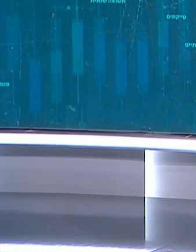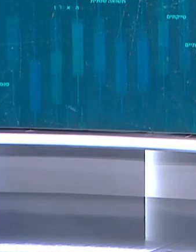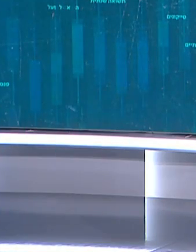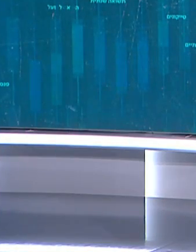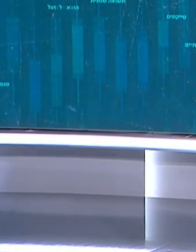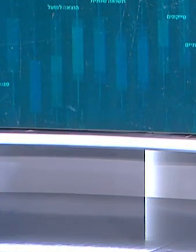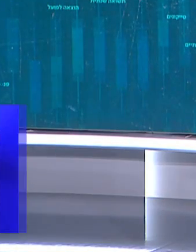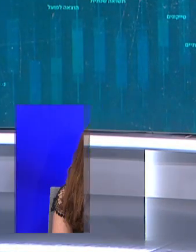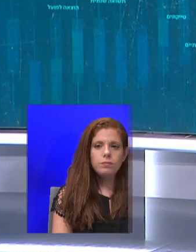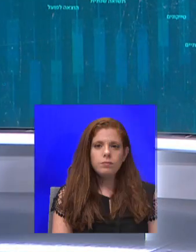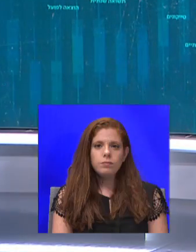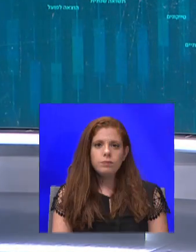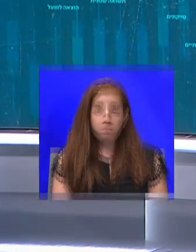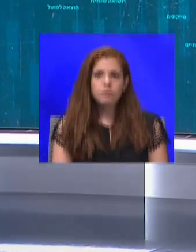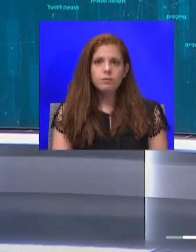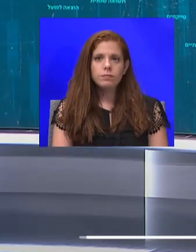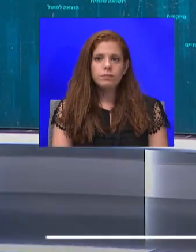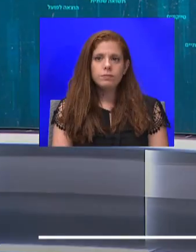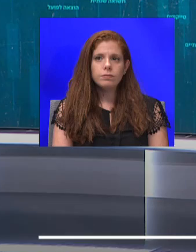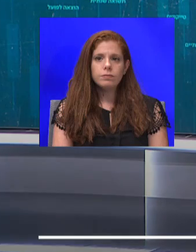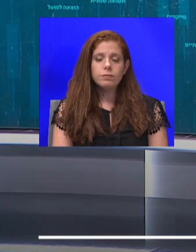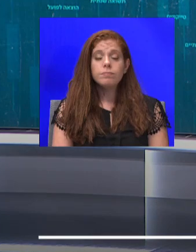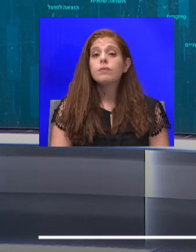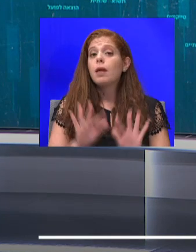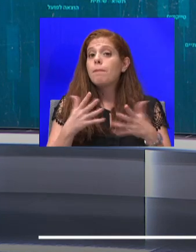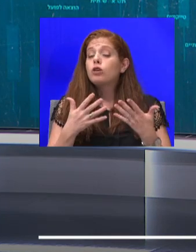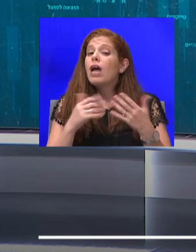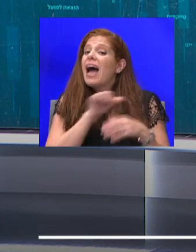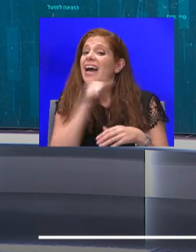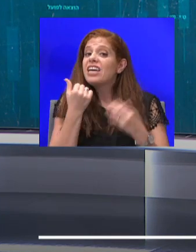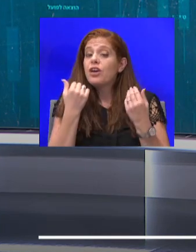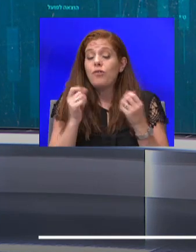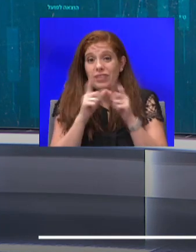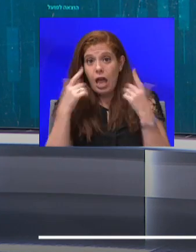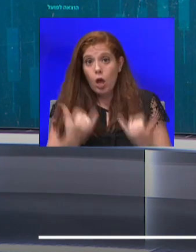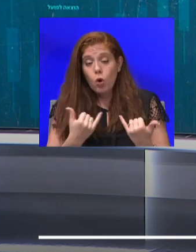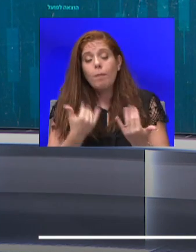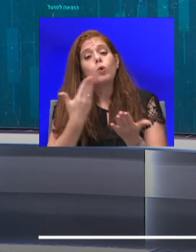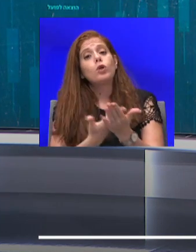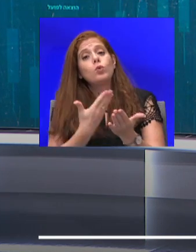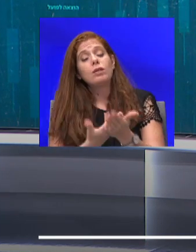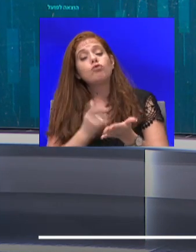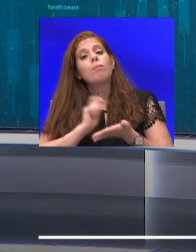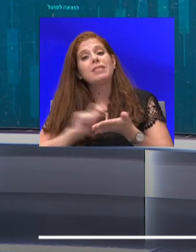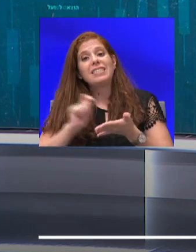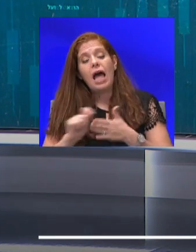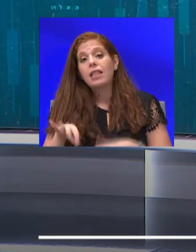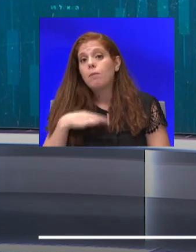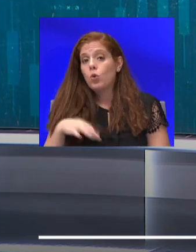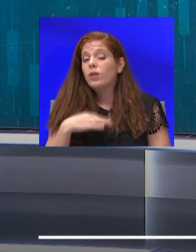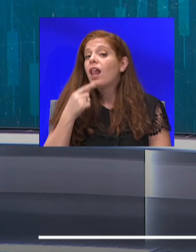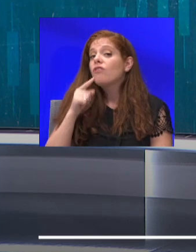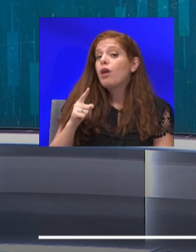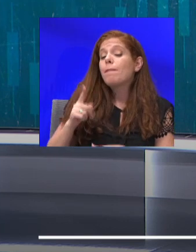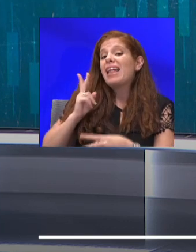חזרנו. מה שכנראה הכי הפתיע היום את חברי קבינט הקורונה היו נתוני משרד הבריאות. לפיהם התחלואה בקרב ילדים גבוהה יותר